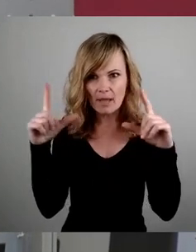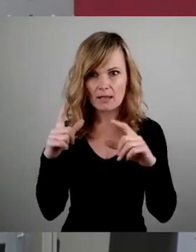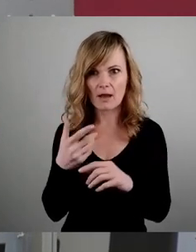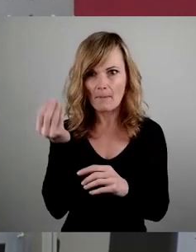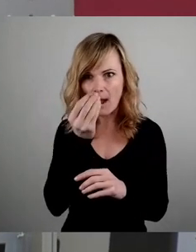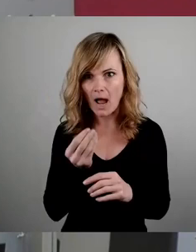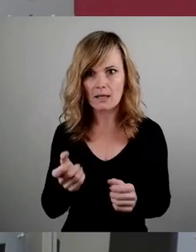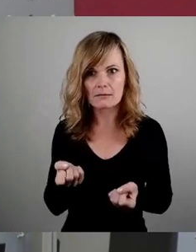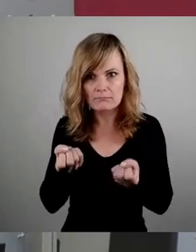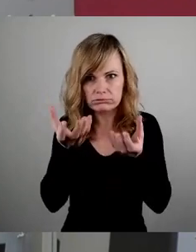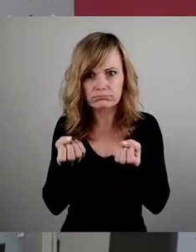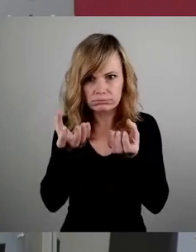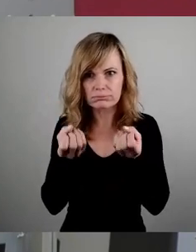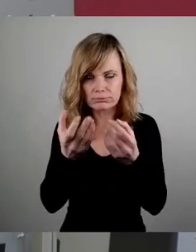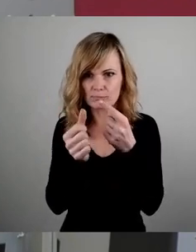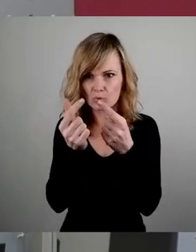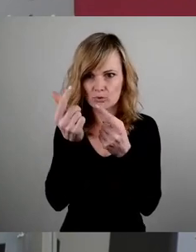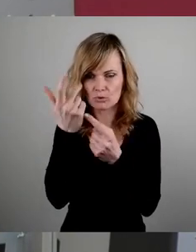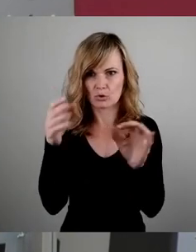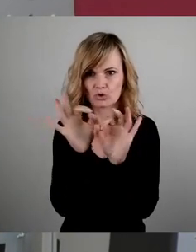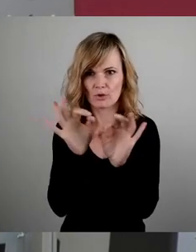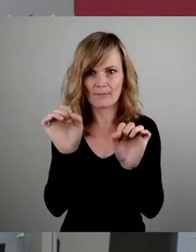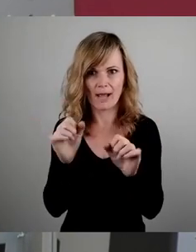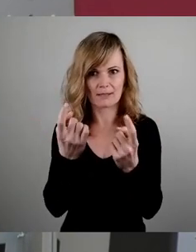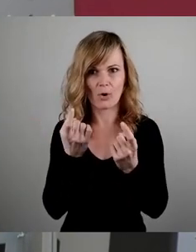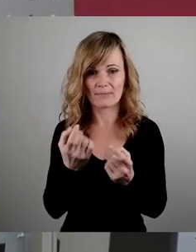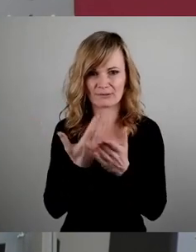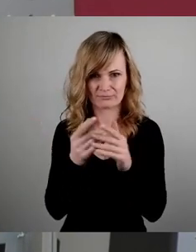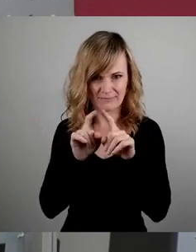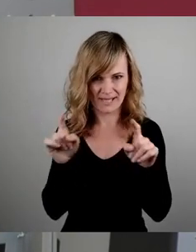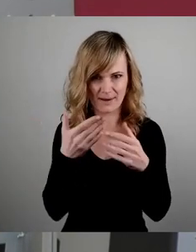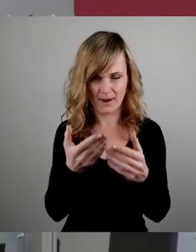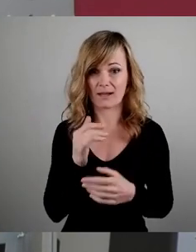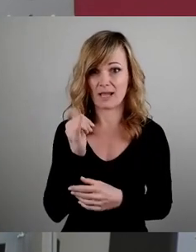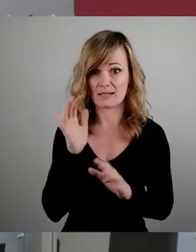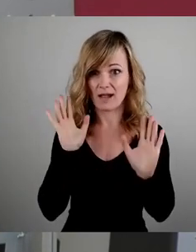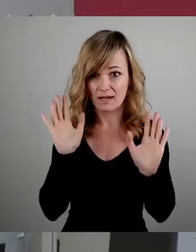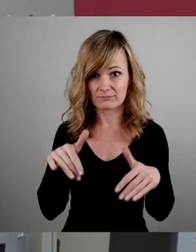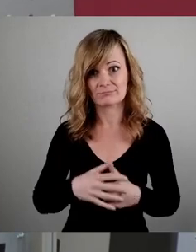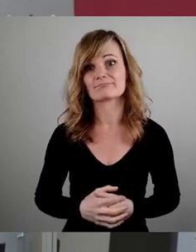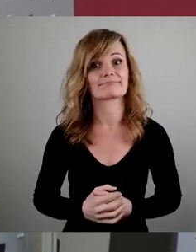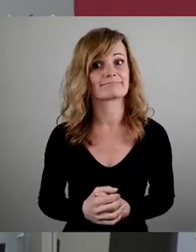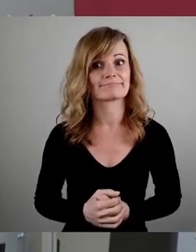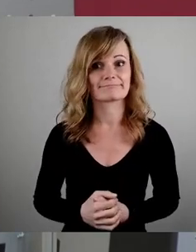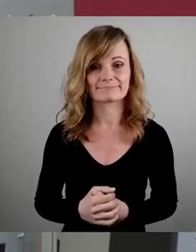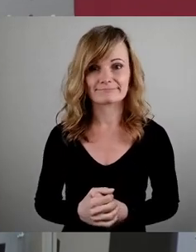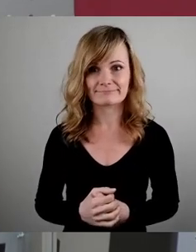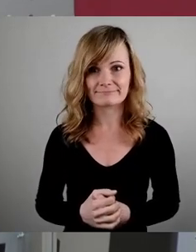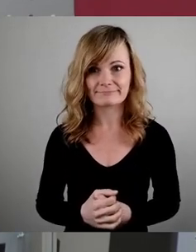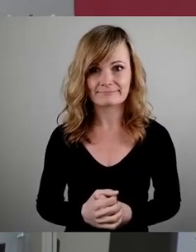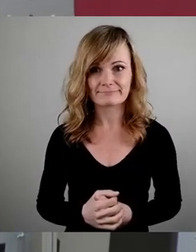Thema Zweckentfremdungsverbot von Wohnungen in Dresden. Ja, ja, ja, ja, es ist